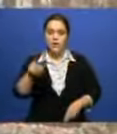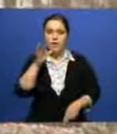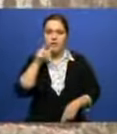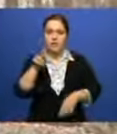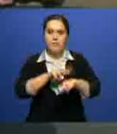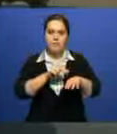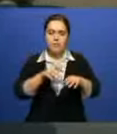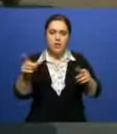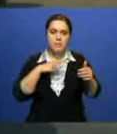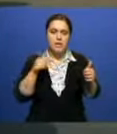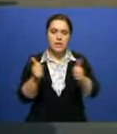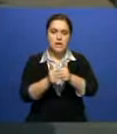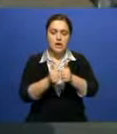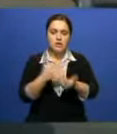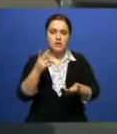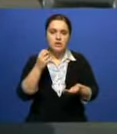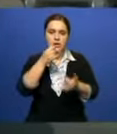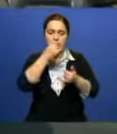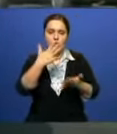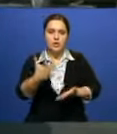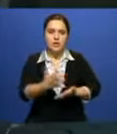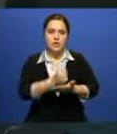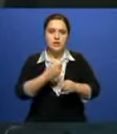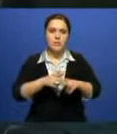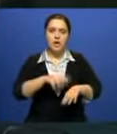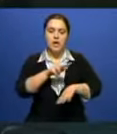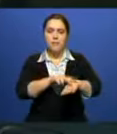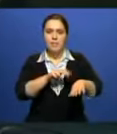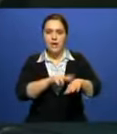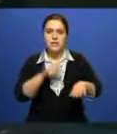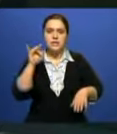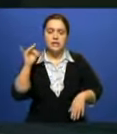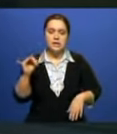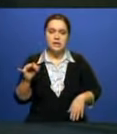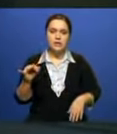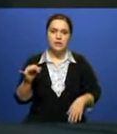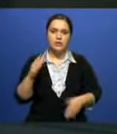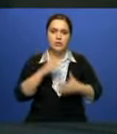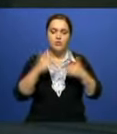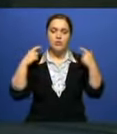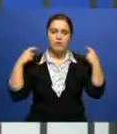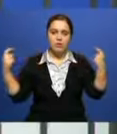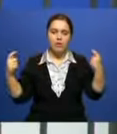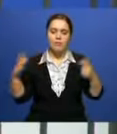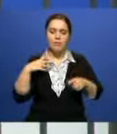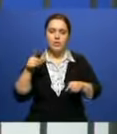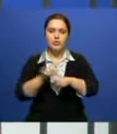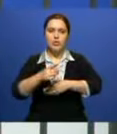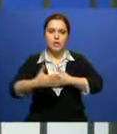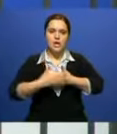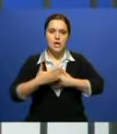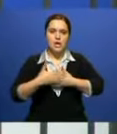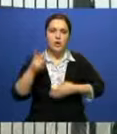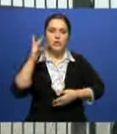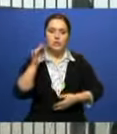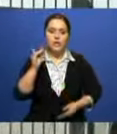топтались почти возле закопанного тела девочки. Оперативники и даже некоторые руководители при погонах были наказаны. Не безинтересно и